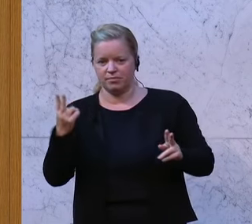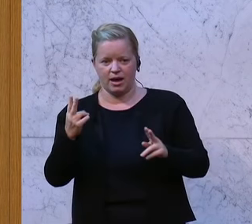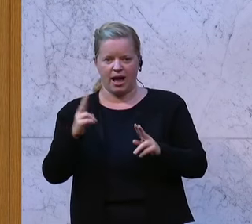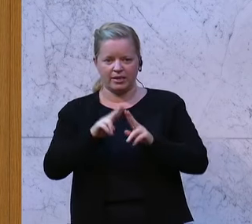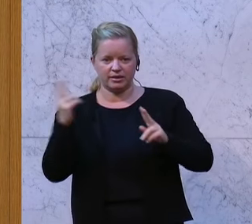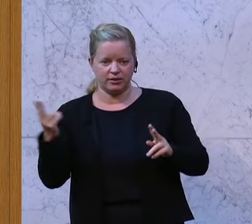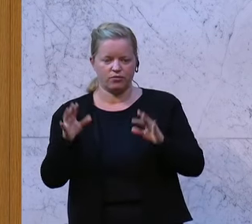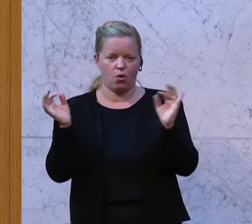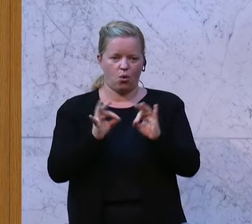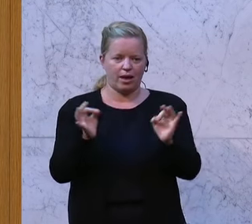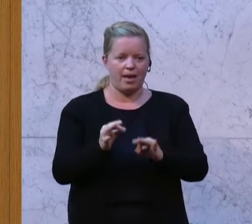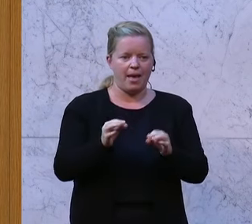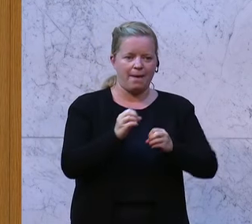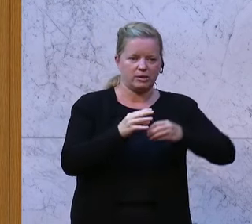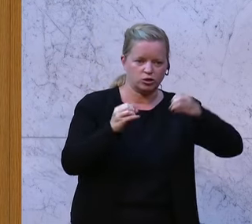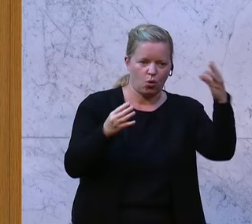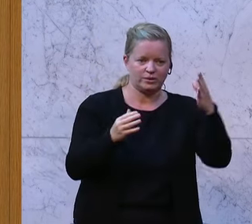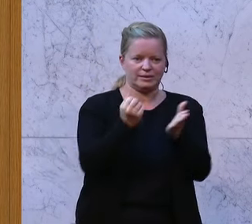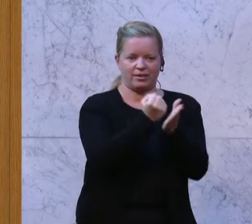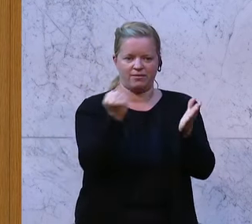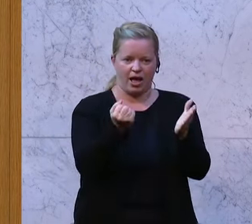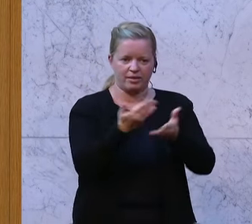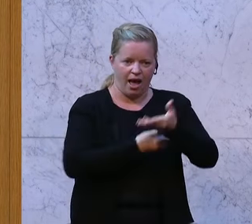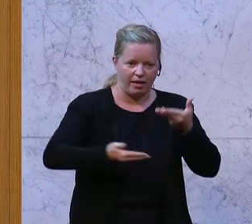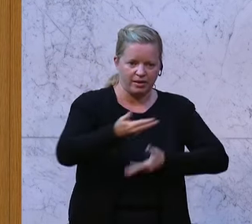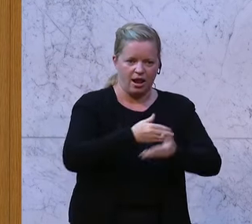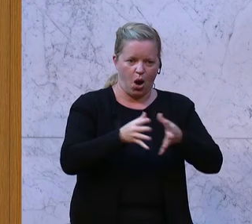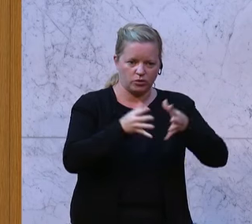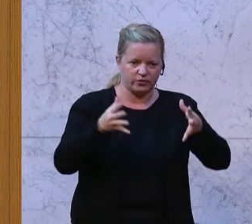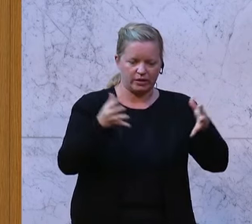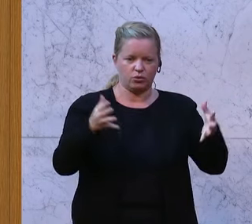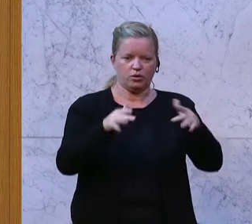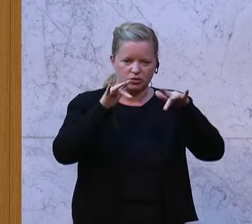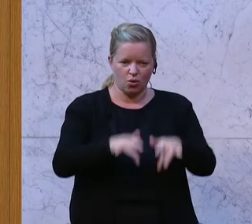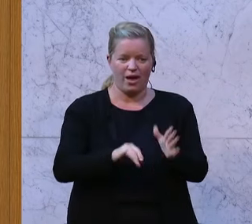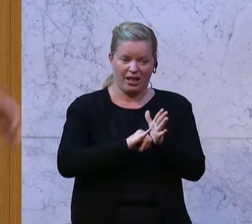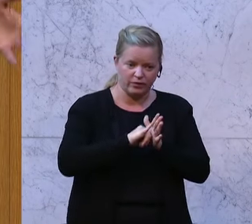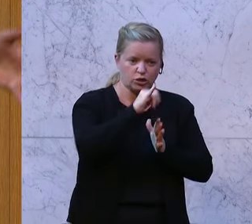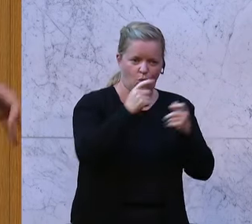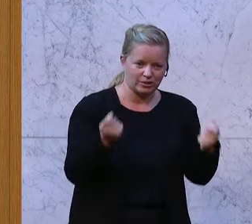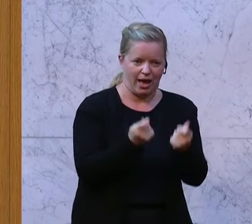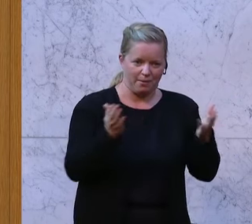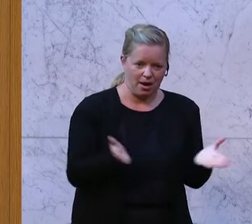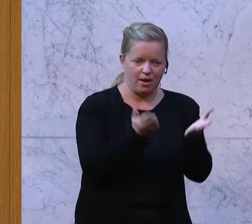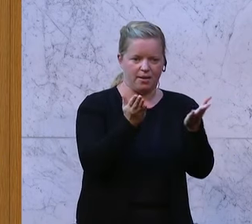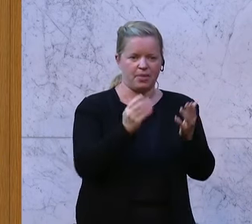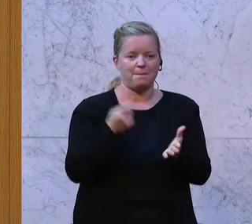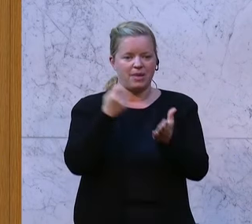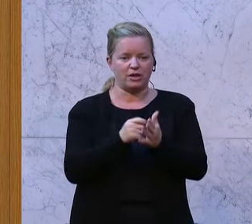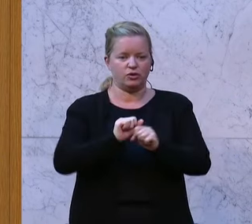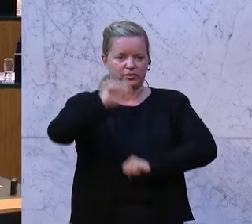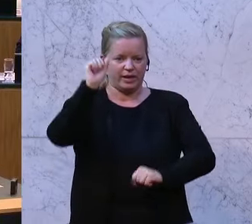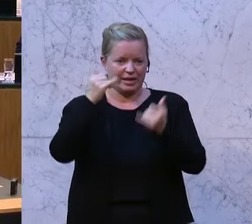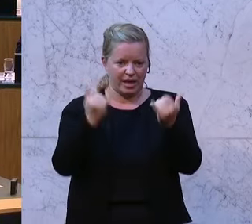Emissionszertifikatenhandels, das alles sind gewaltige Inflationstreiber. Der Preis für Zertifikate ist